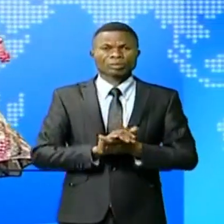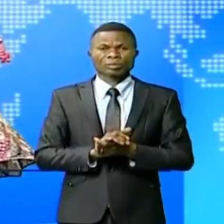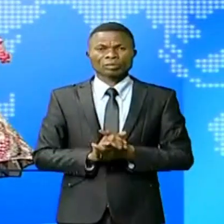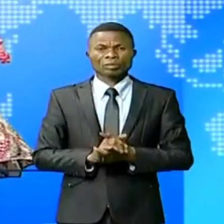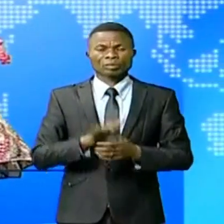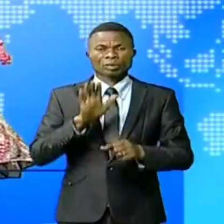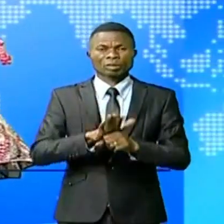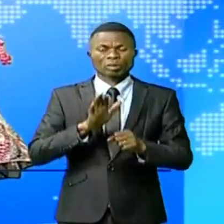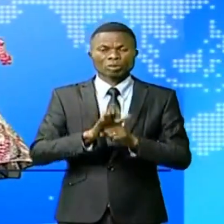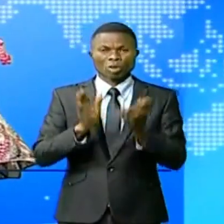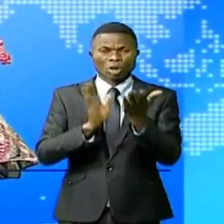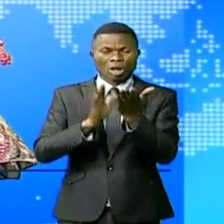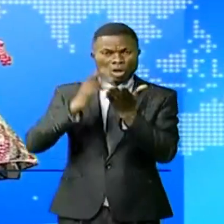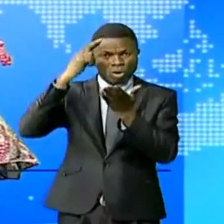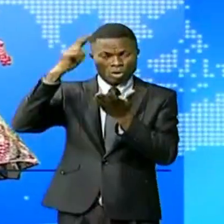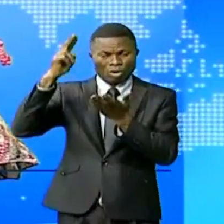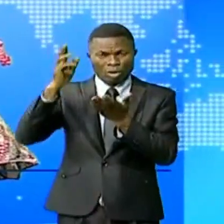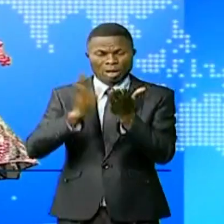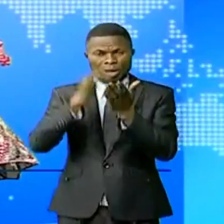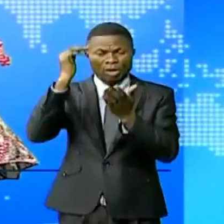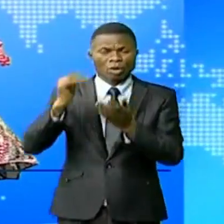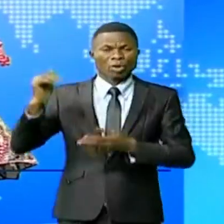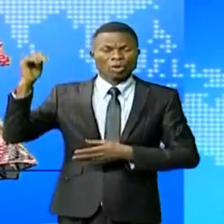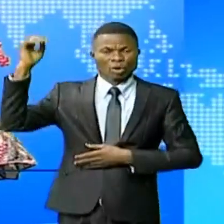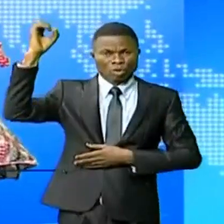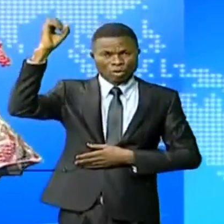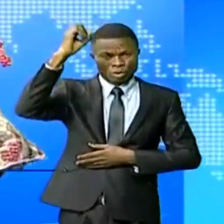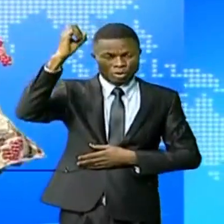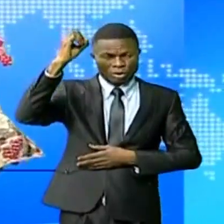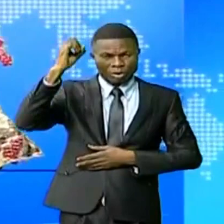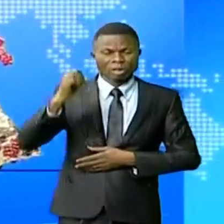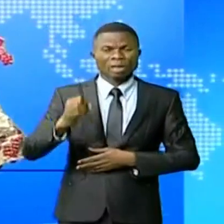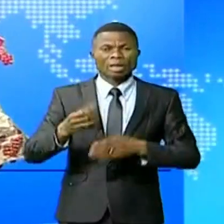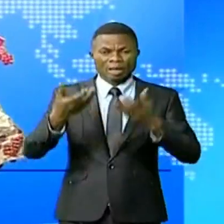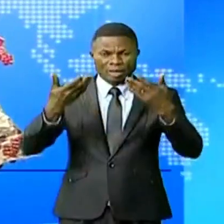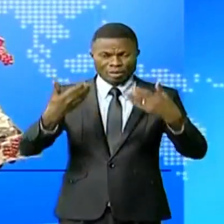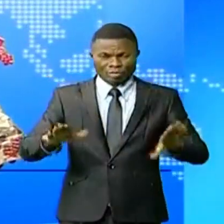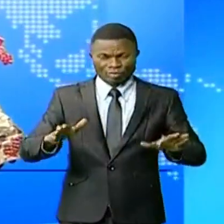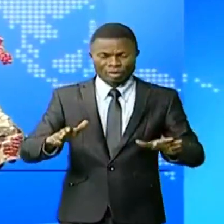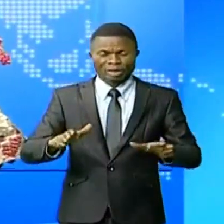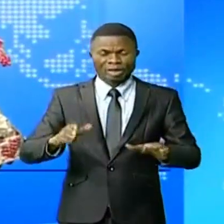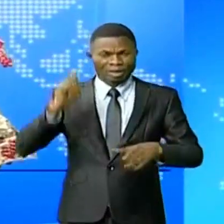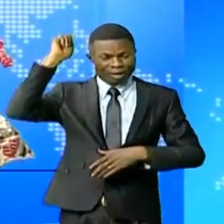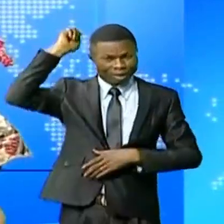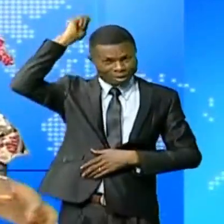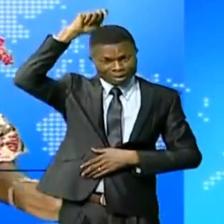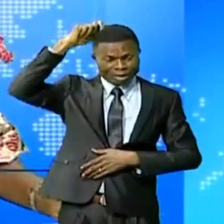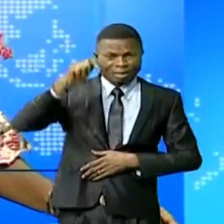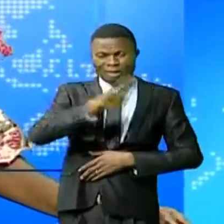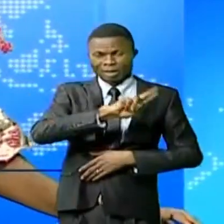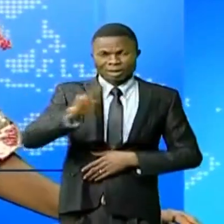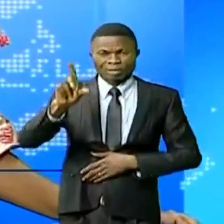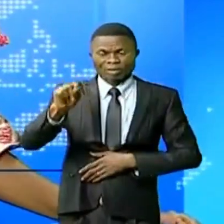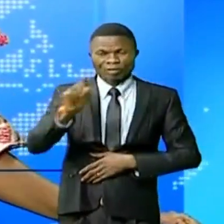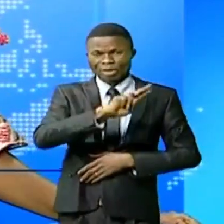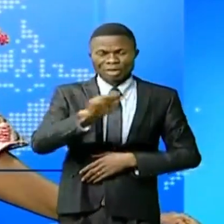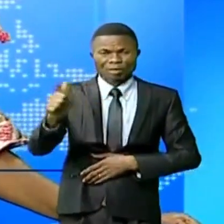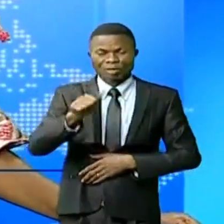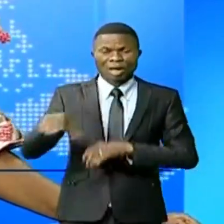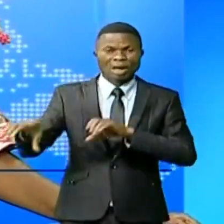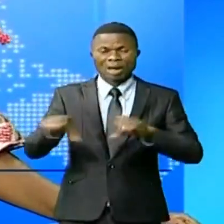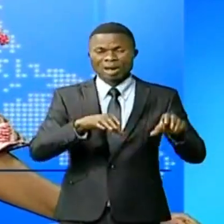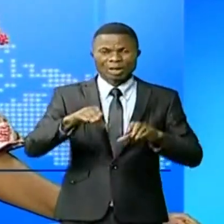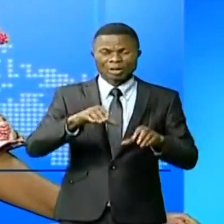Plusieurs universités et instituts supérieurs pourront boucler l'année académique 2020-2021 par une cérémonie